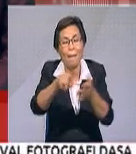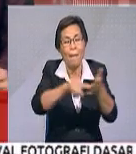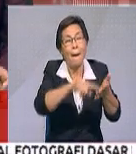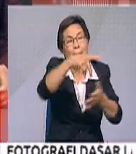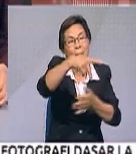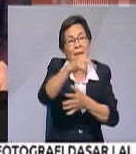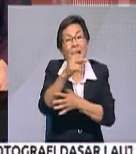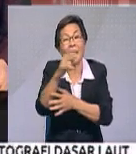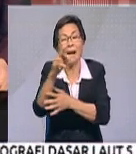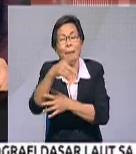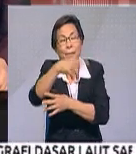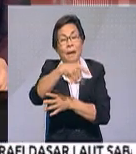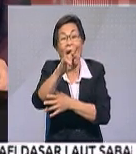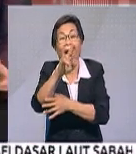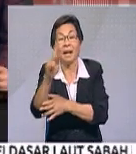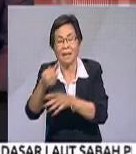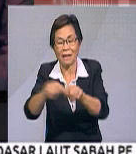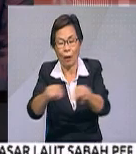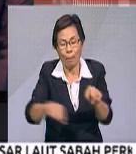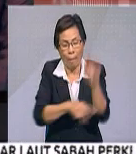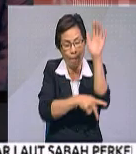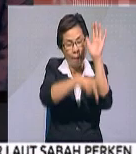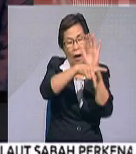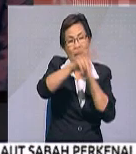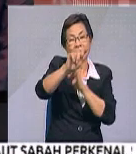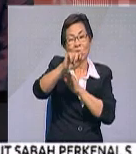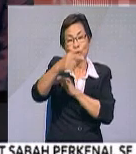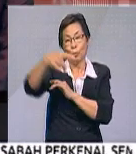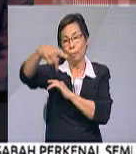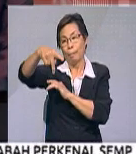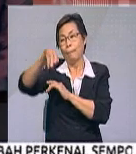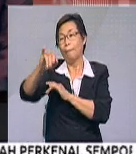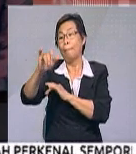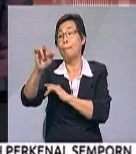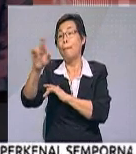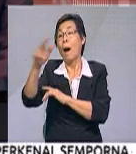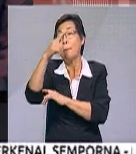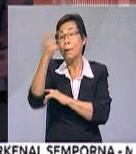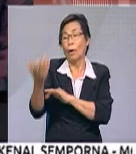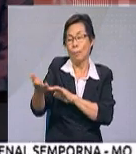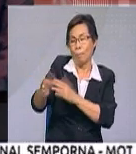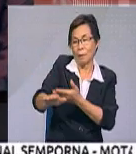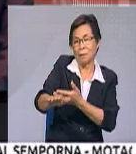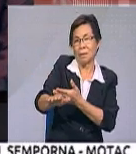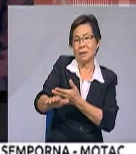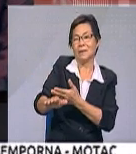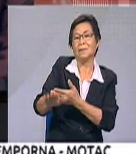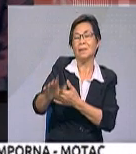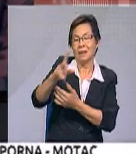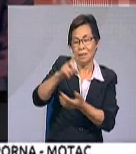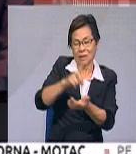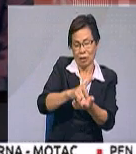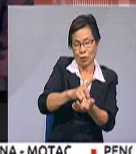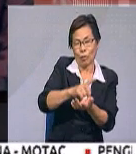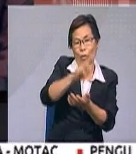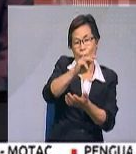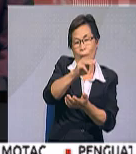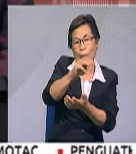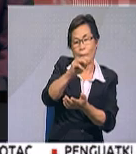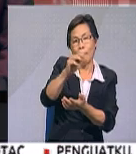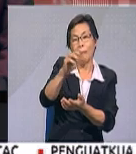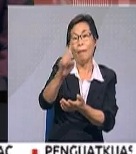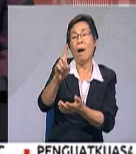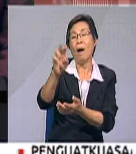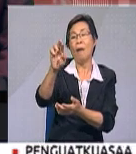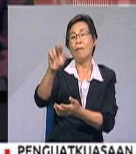raya kecil PRK Kawasan Parlimen Tanjung Piai berikutan kematian penyandangnya Datuk Dr. Mad Farid Marrafik Sabtu